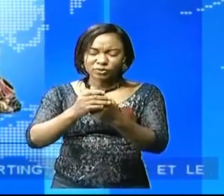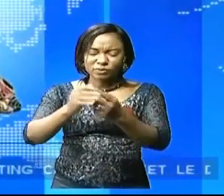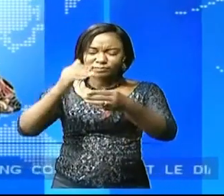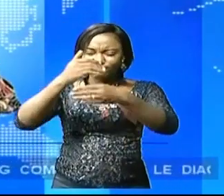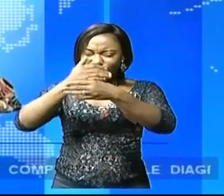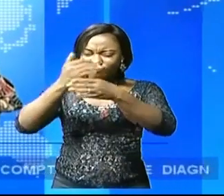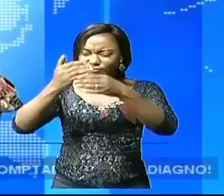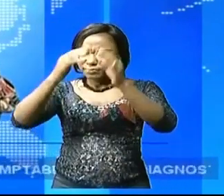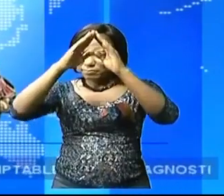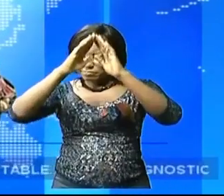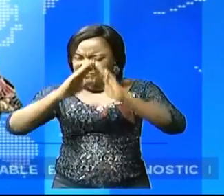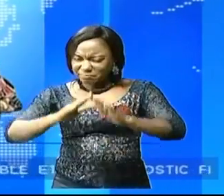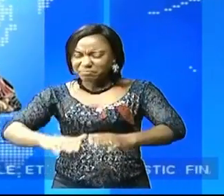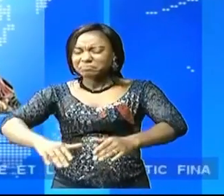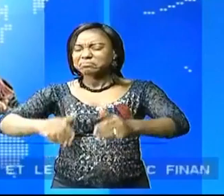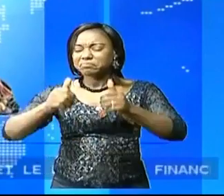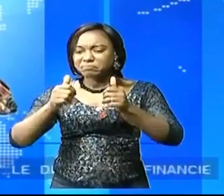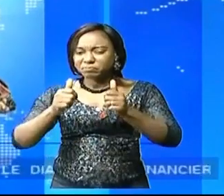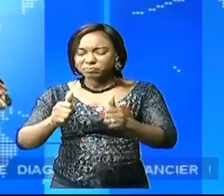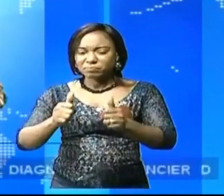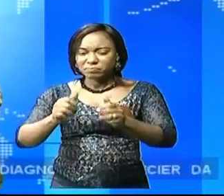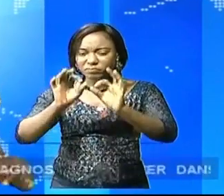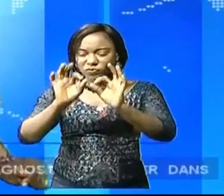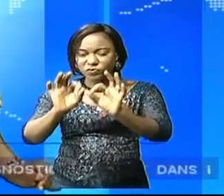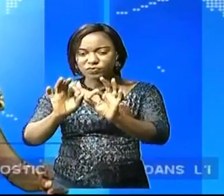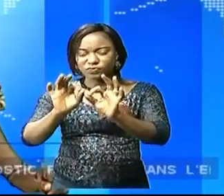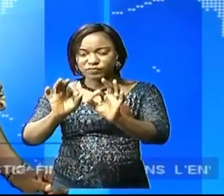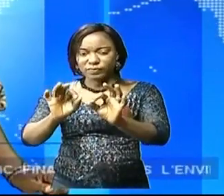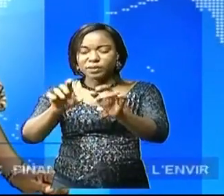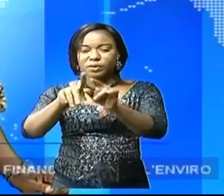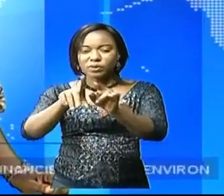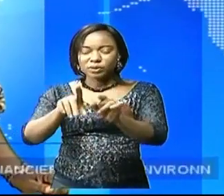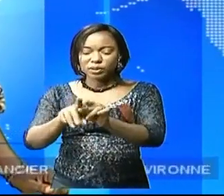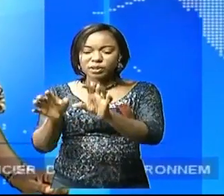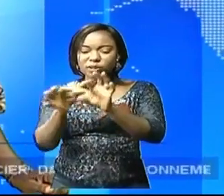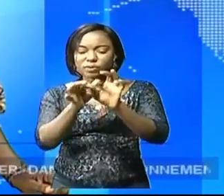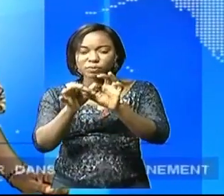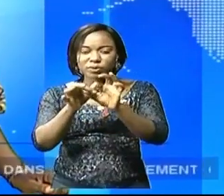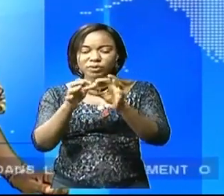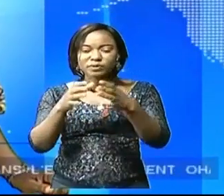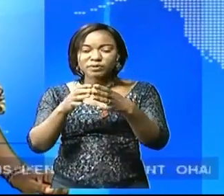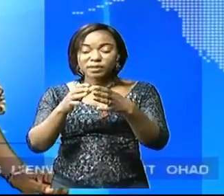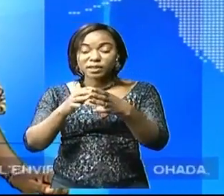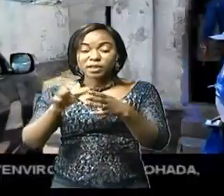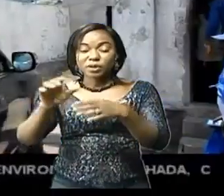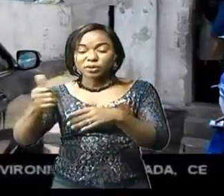adéquate de malades.'est le fruit de la coopération Kinshasa-Séoul.